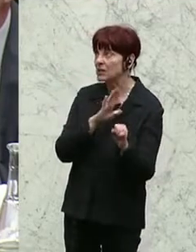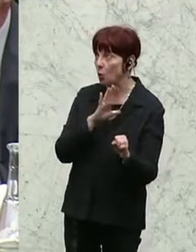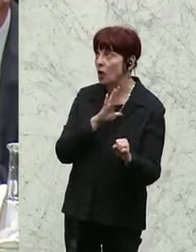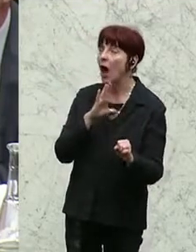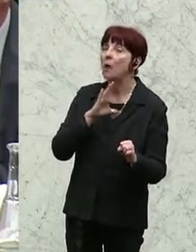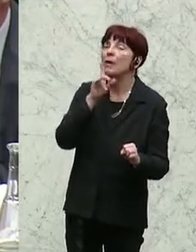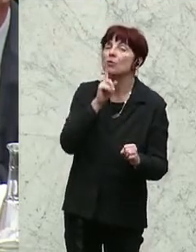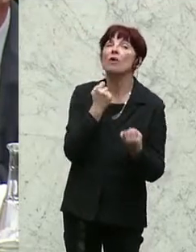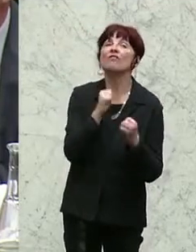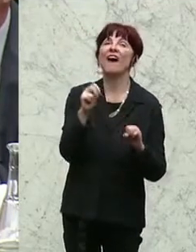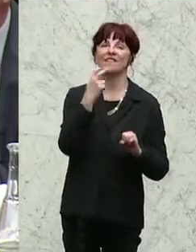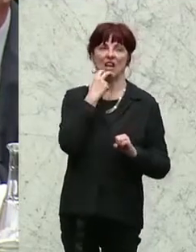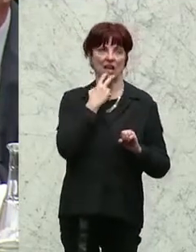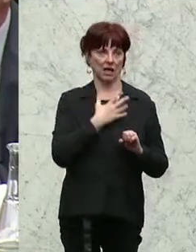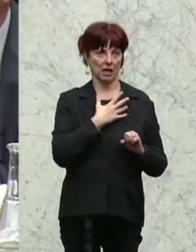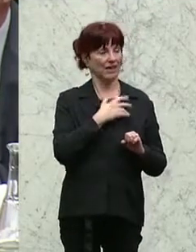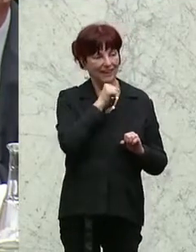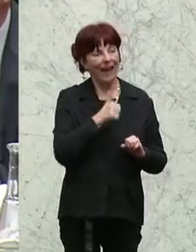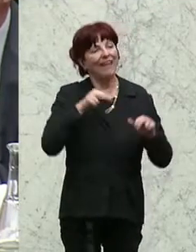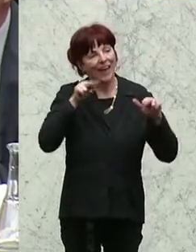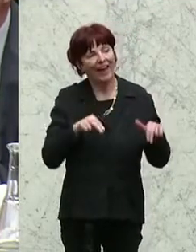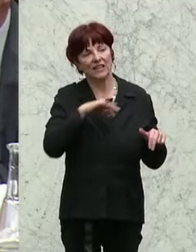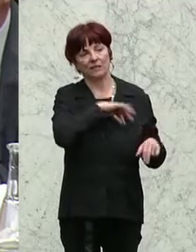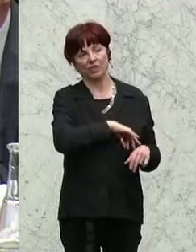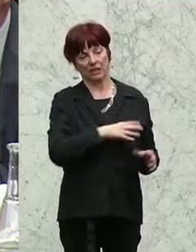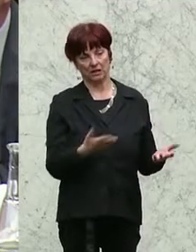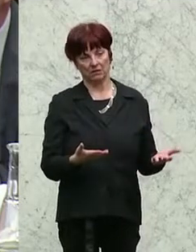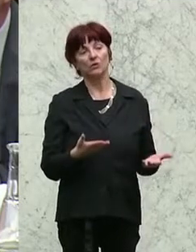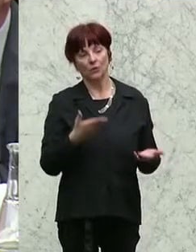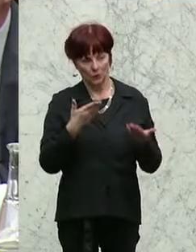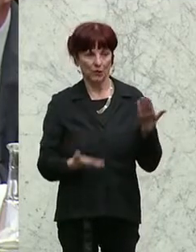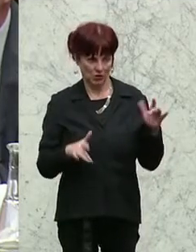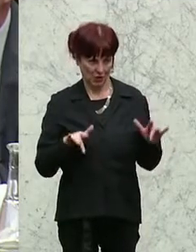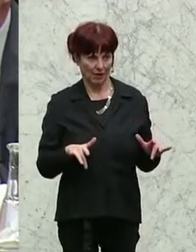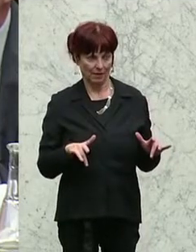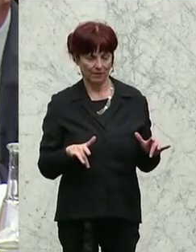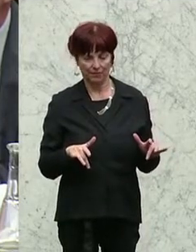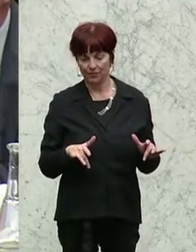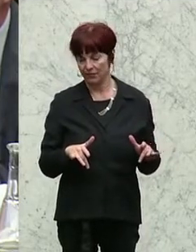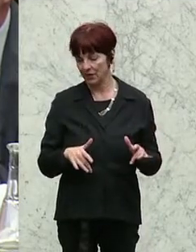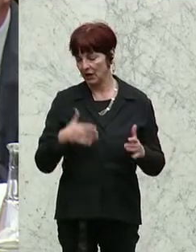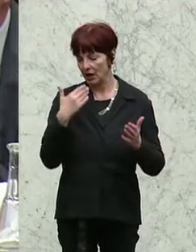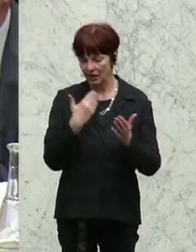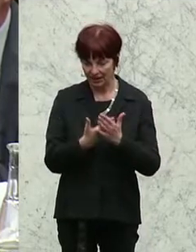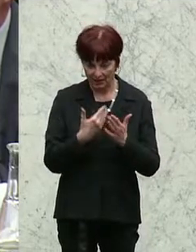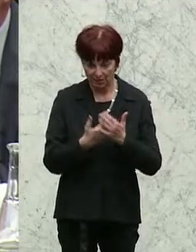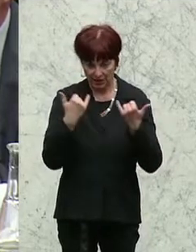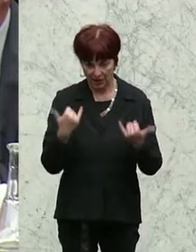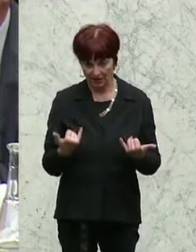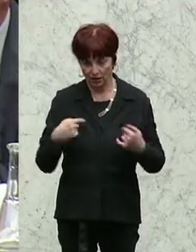oder ob eine Rechtspflicht dahinter steht. In Summe erlaube ich mir als derzeitiger Vorsitzender,